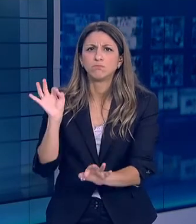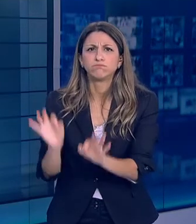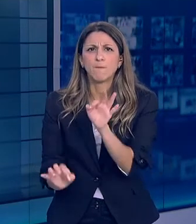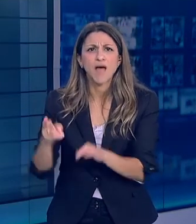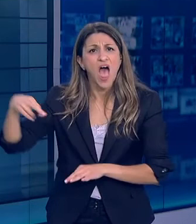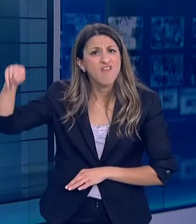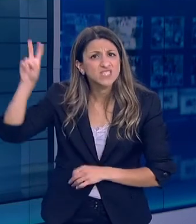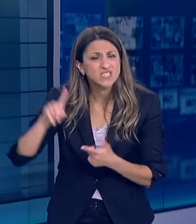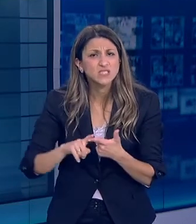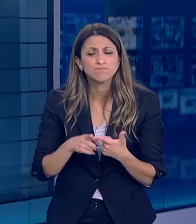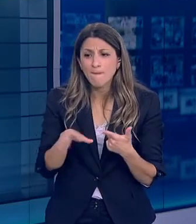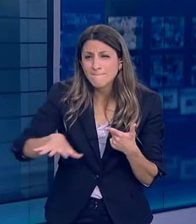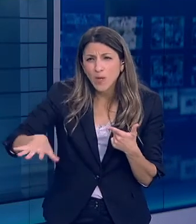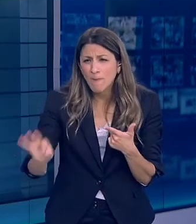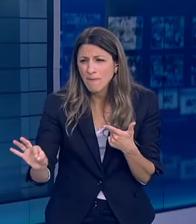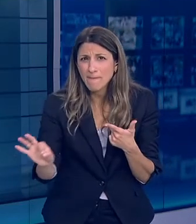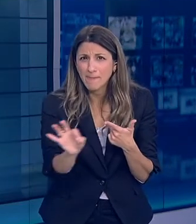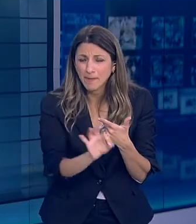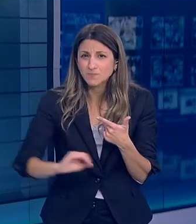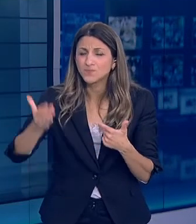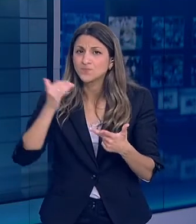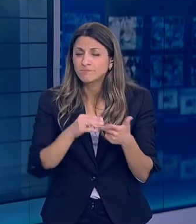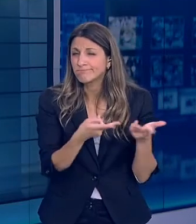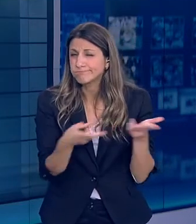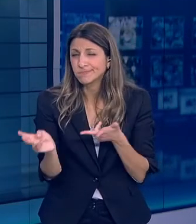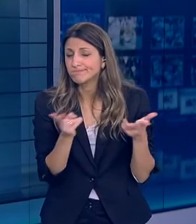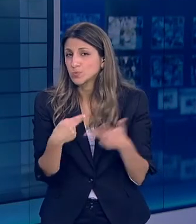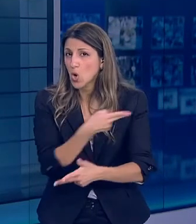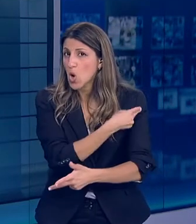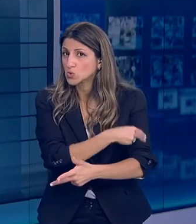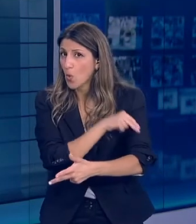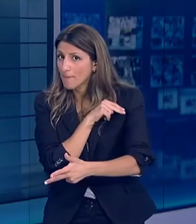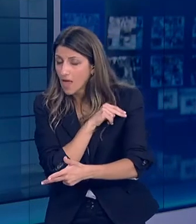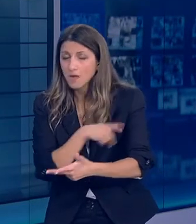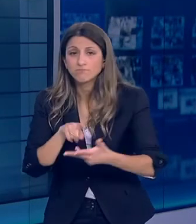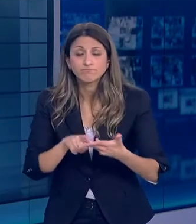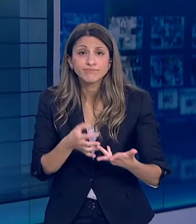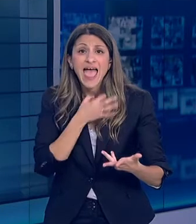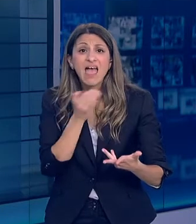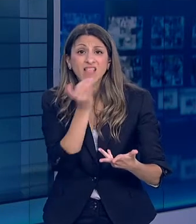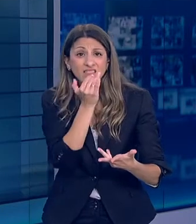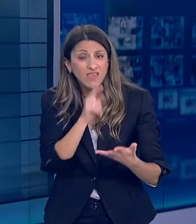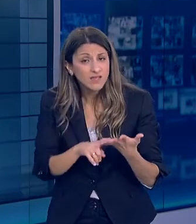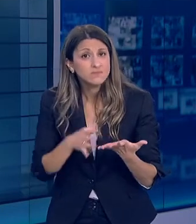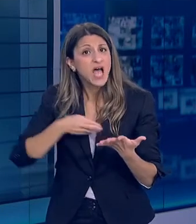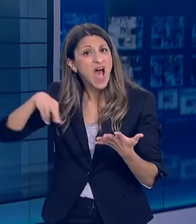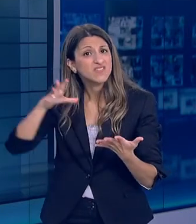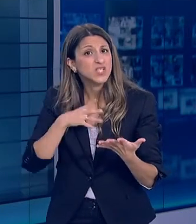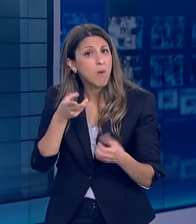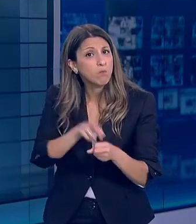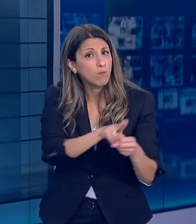Η αύξηση των τοπικών επιδημιών Η αύξηση των εισαγωγών και των νοσηλειών στα νοσοκομεία και σε μεθ Η αύξηση των θανάτων